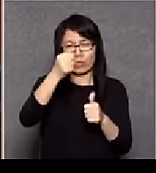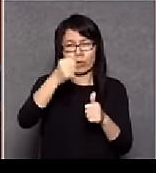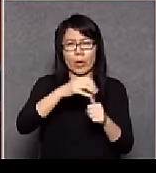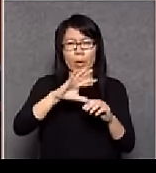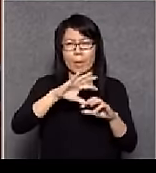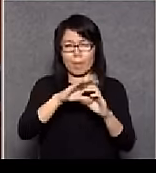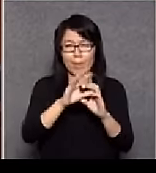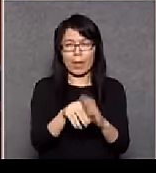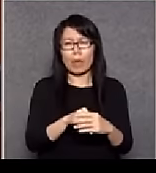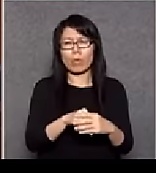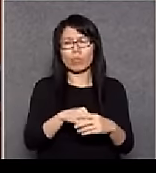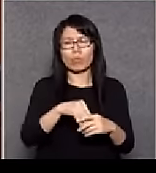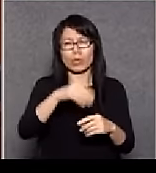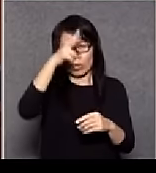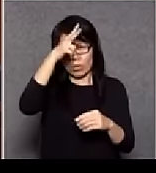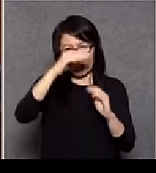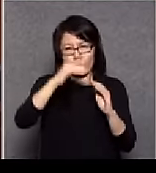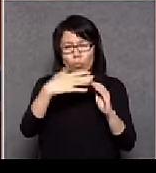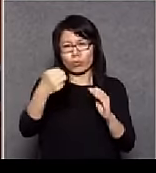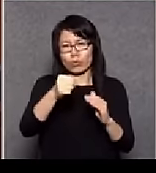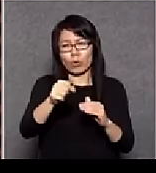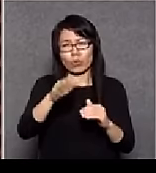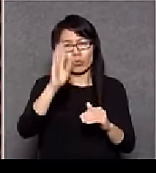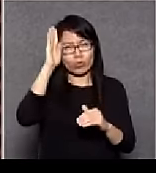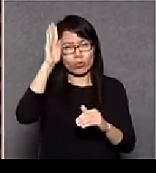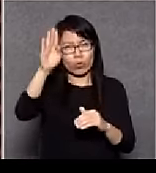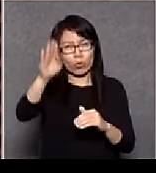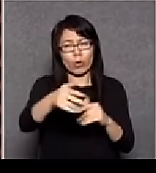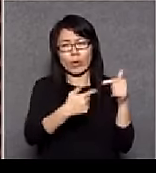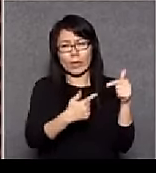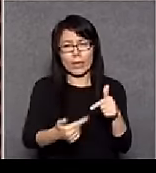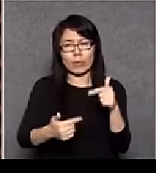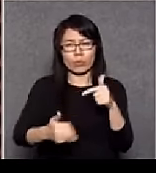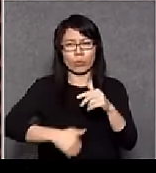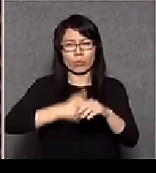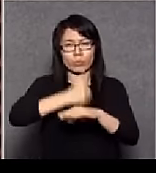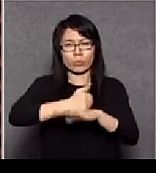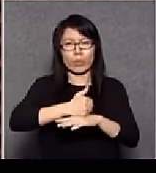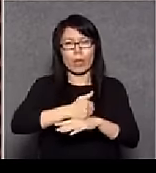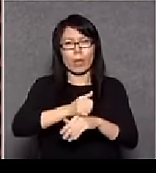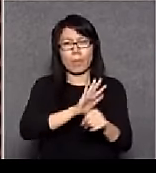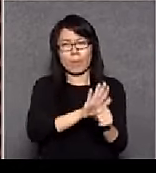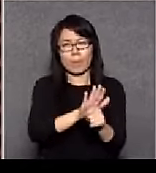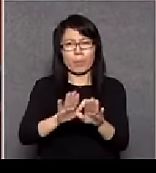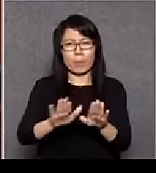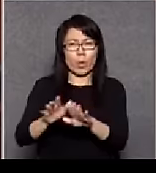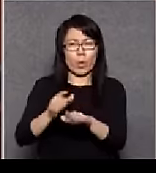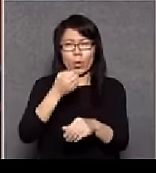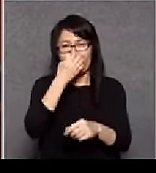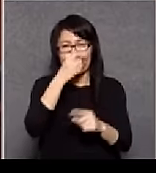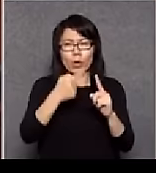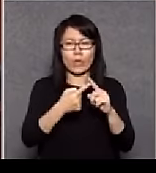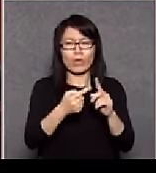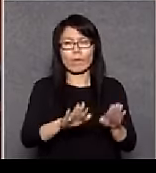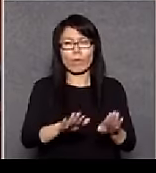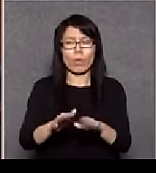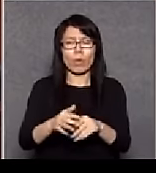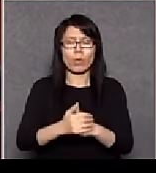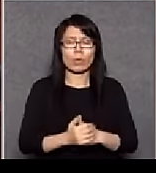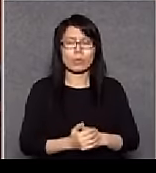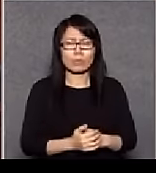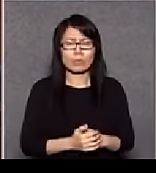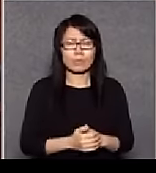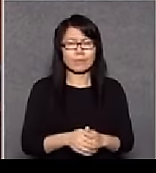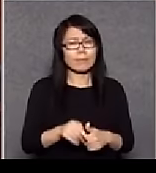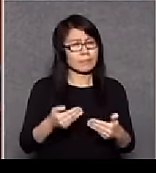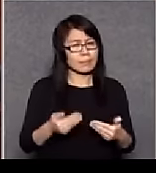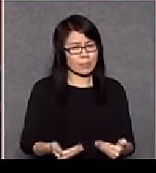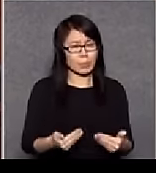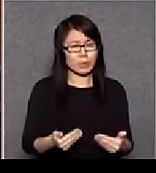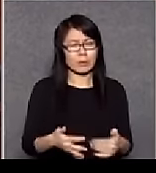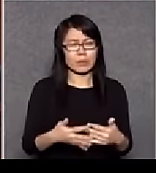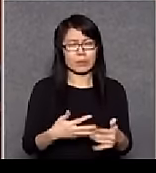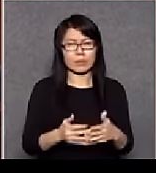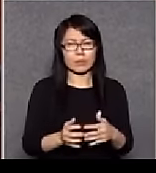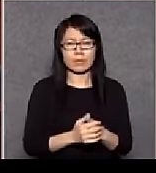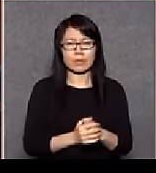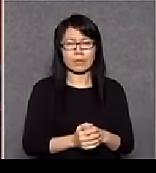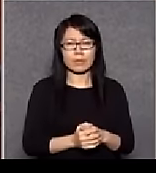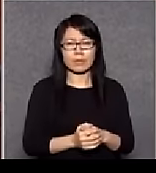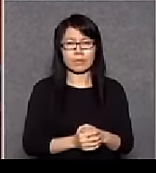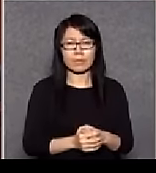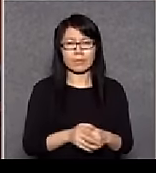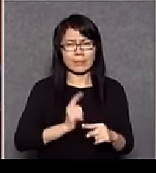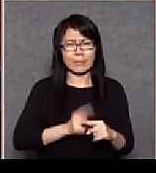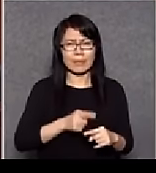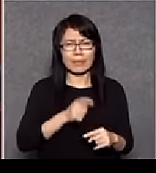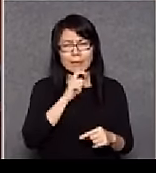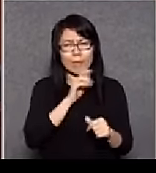將來能否連任下去為市民服務的所以其實這件事其實很多